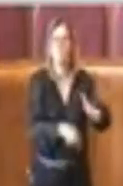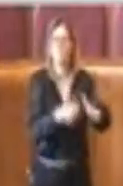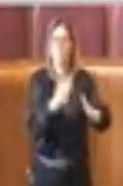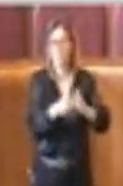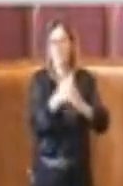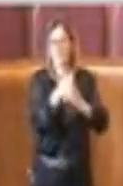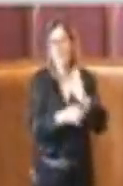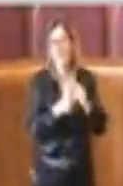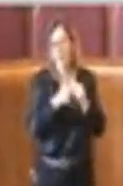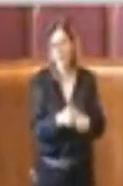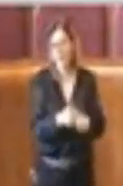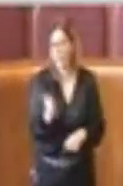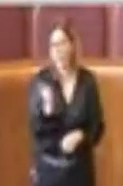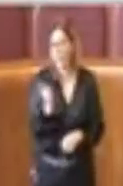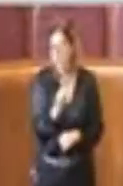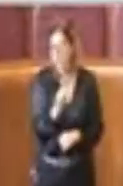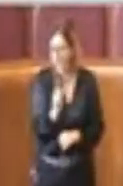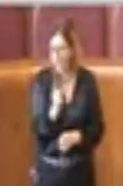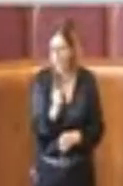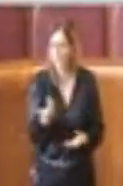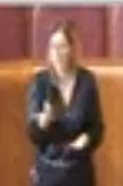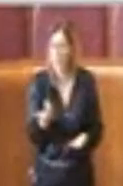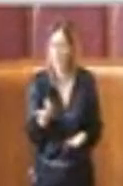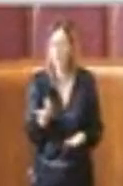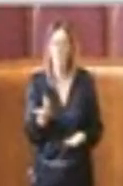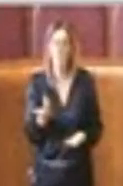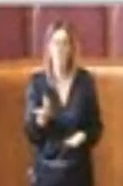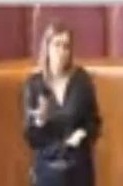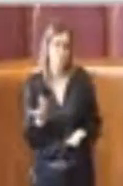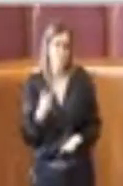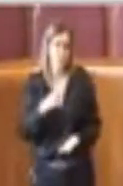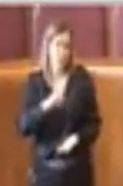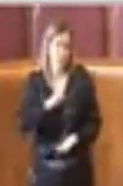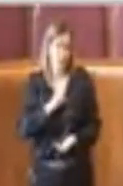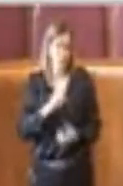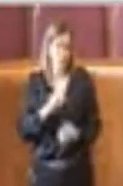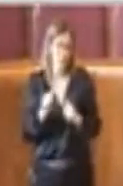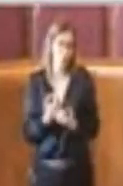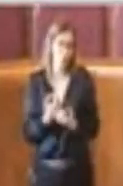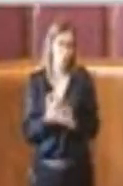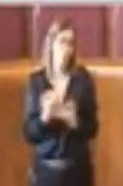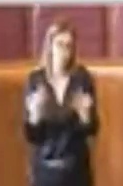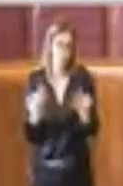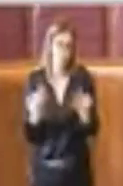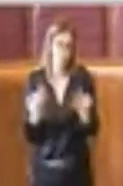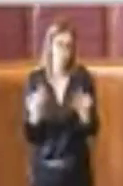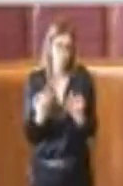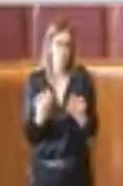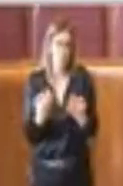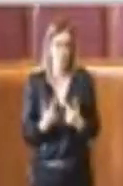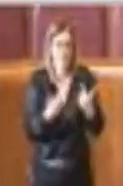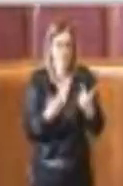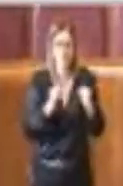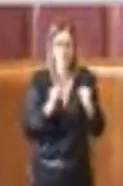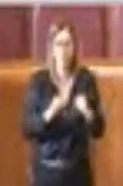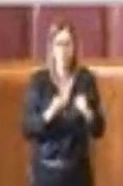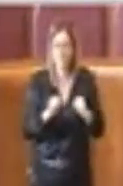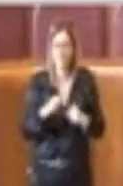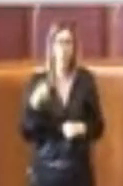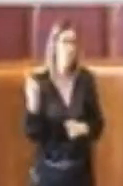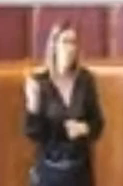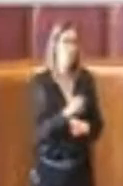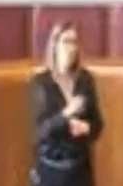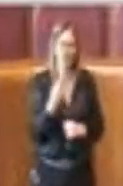dando credo che sia il modo più giusto per poter far rispettare le regole a tutti